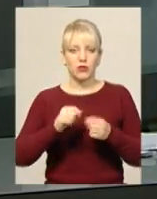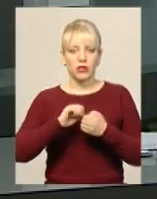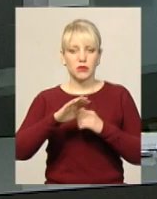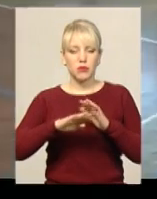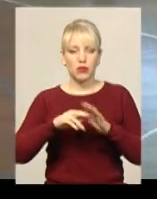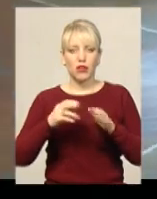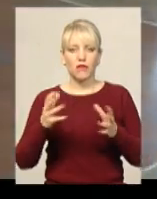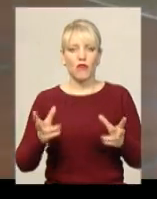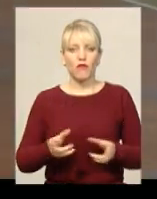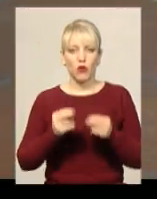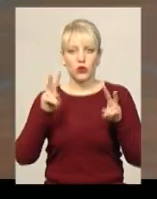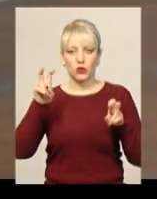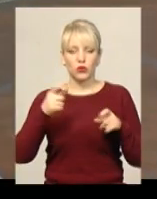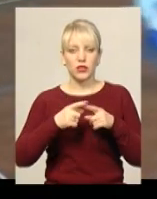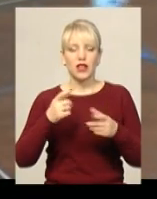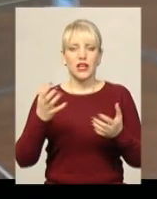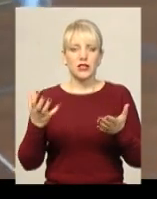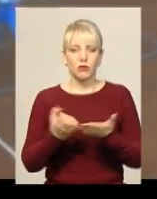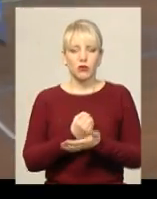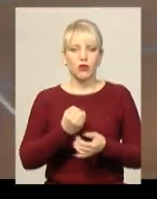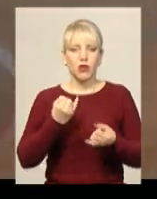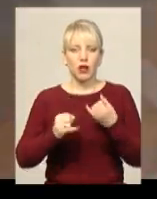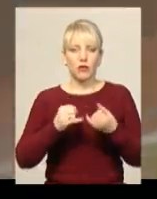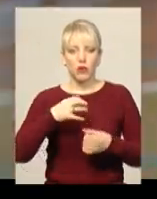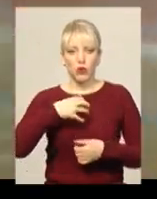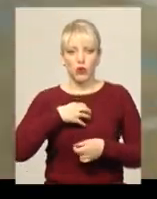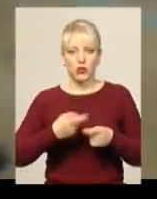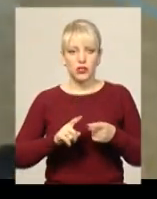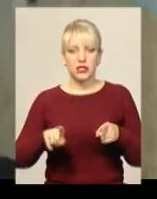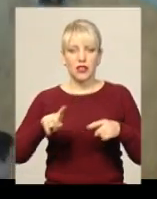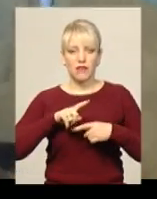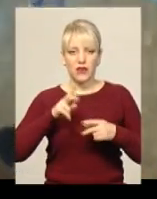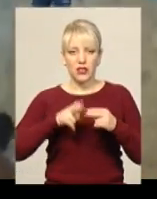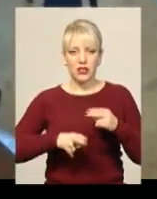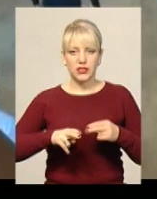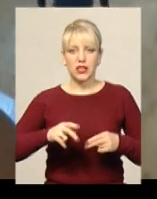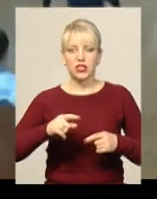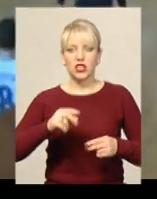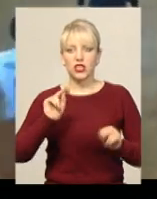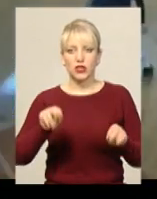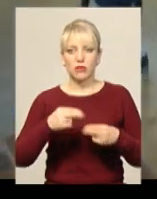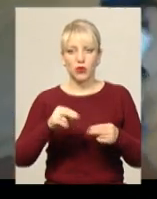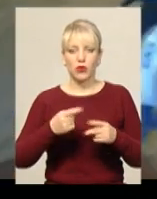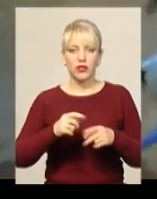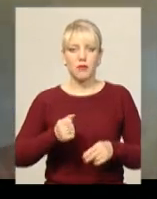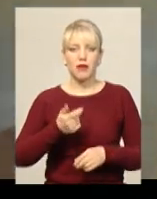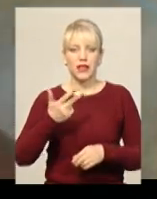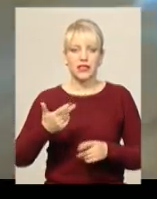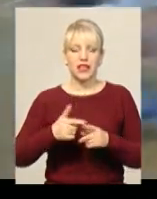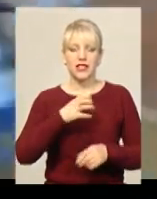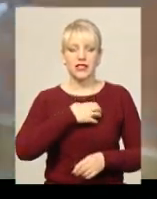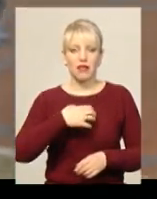фортуна виборола бронзу національних змагань. Завершився і чемпіонат області з футзалу. Призерами змагань стали команди Славути, Нитішина та